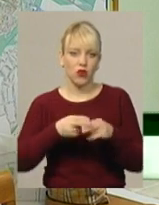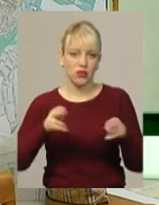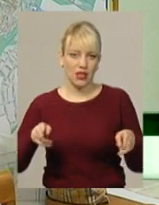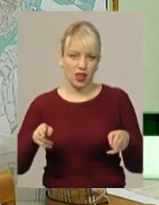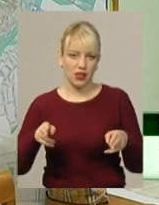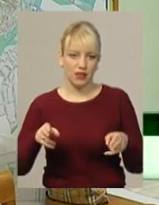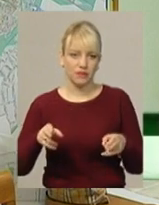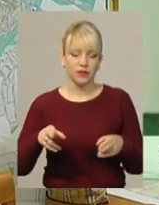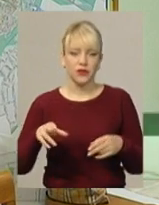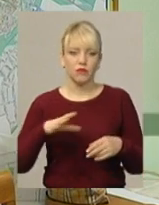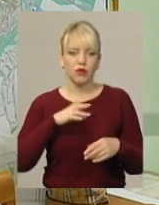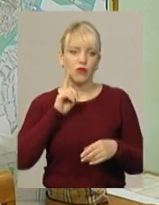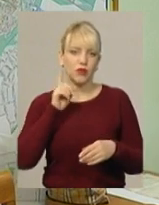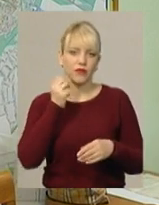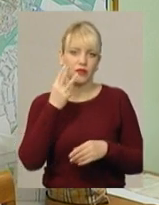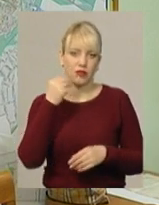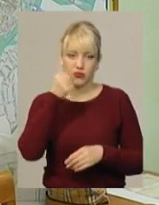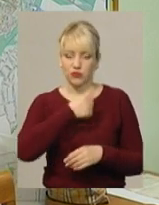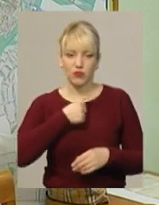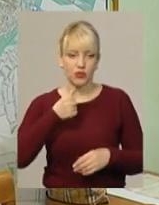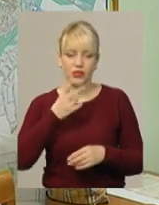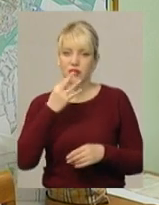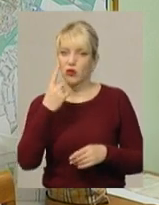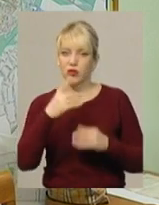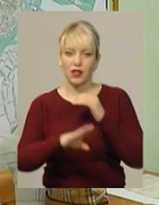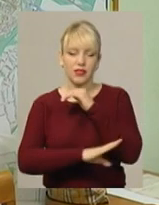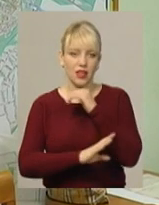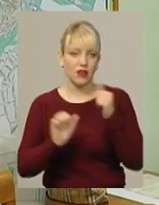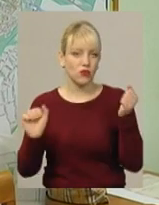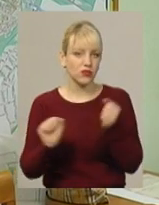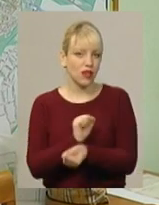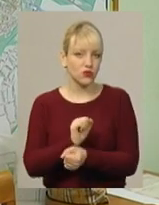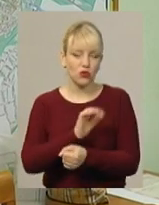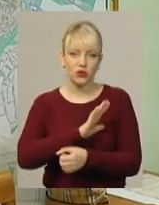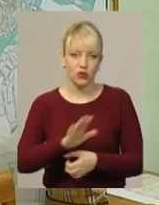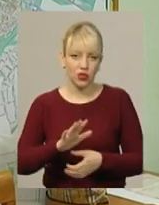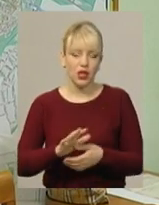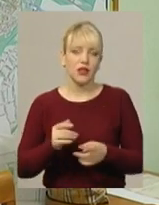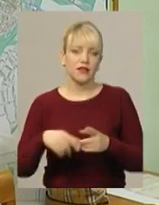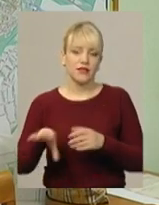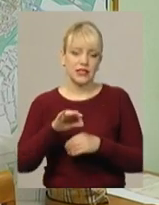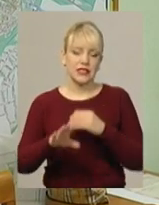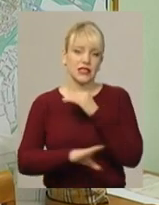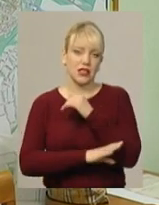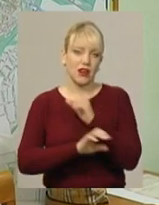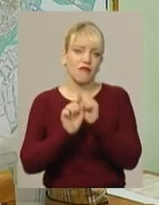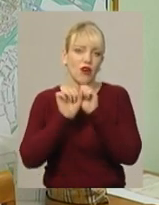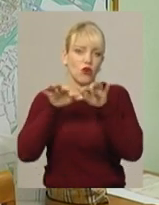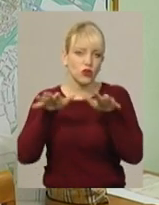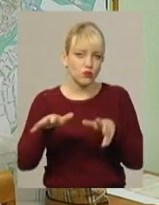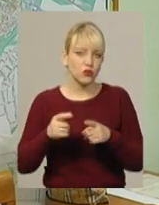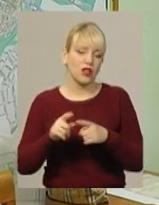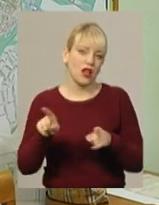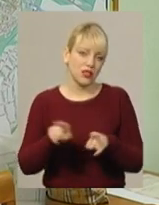Була омолоджена в 2013 році. Жодне дерево не засохло, всі дерева розпускаються. Так само